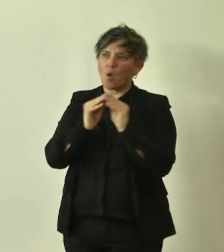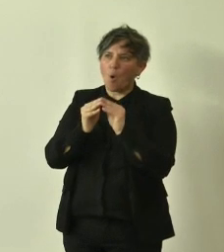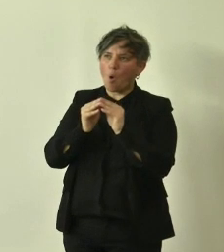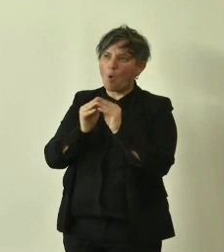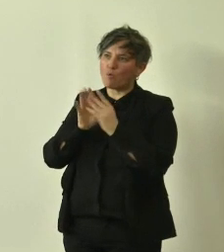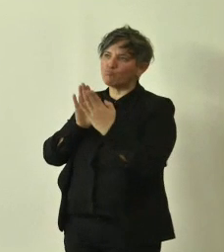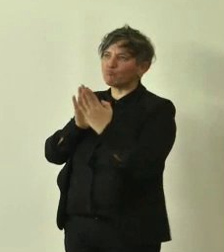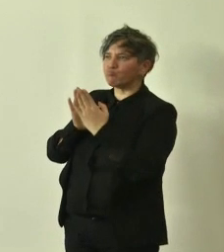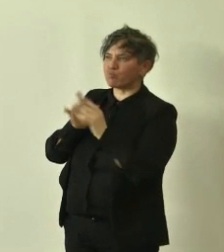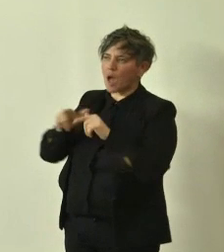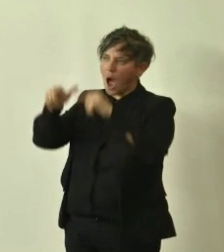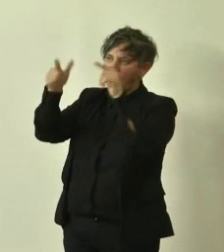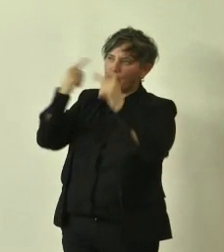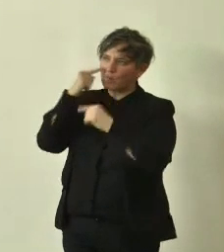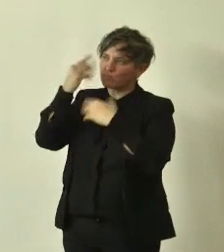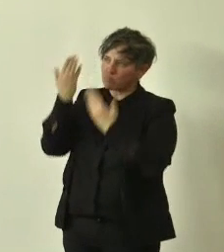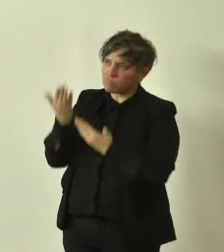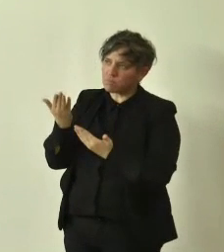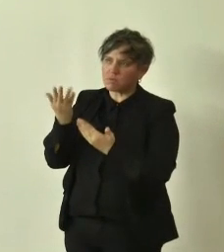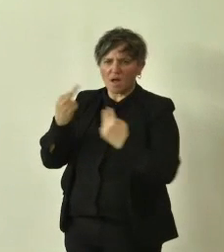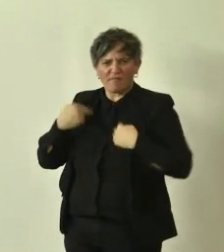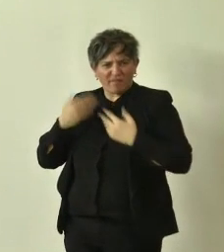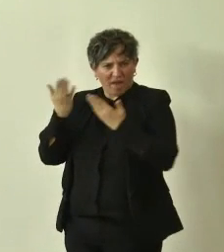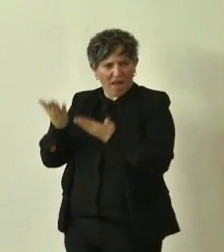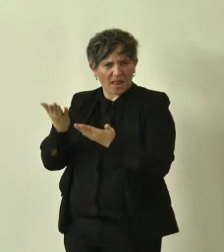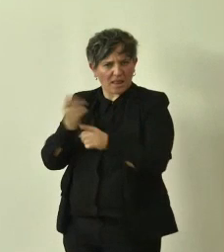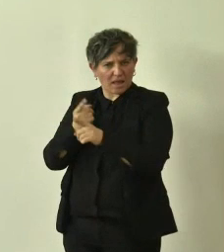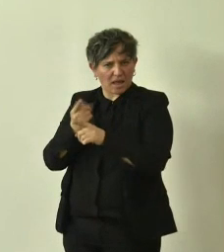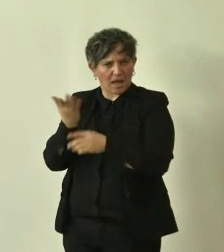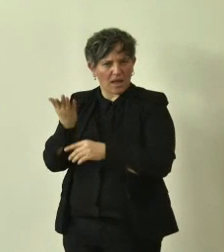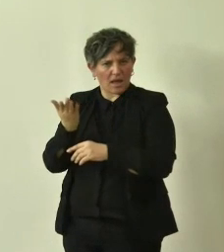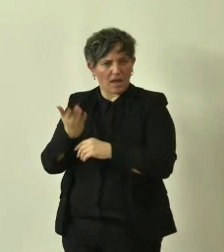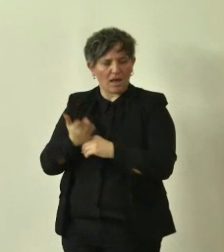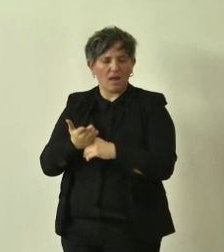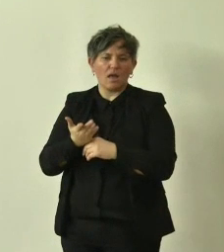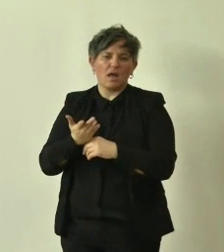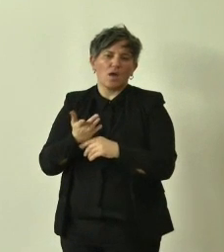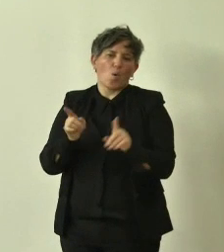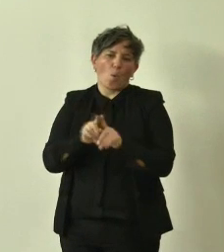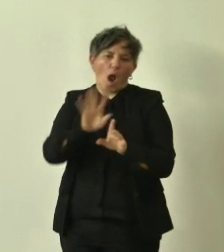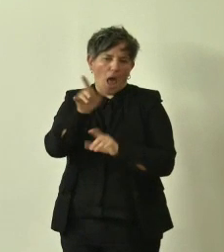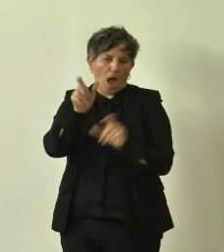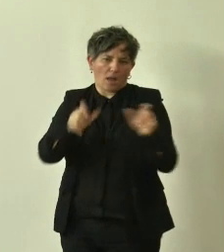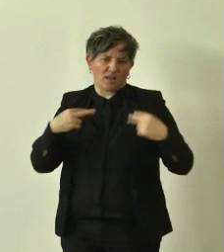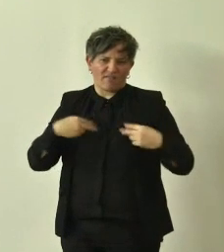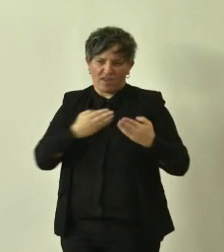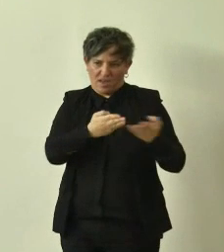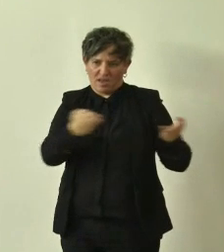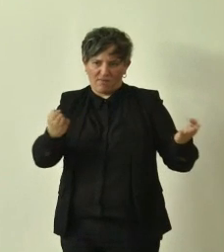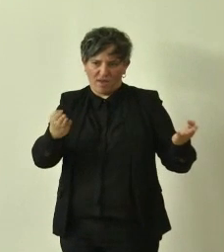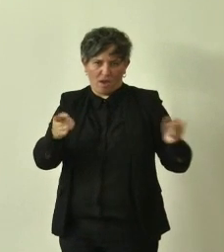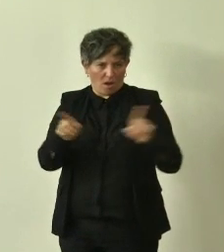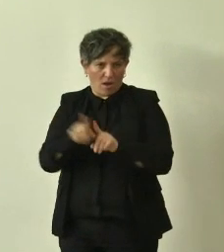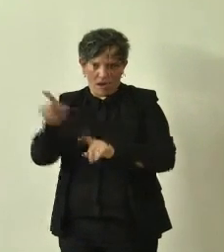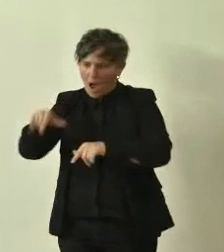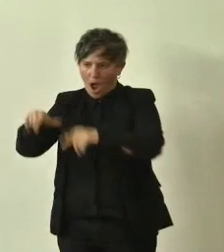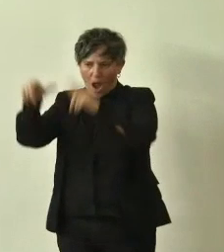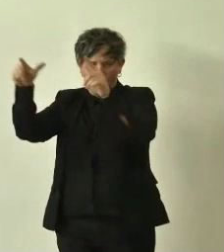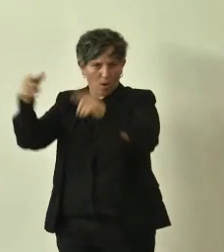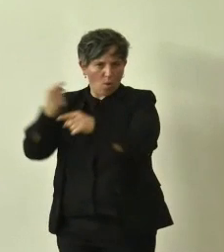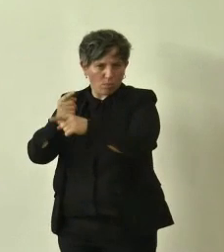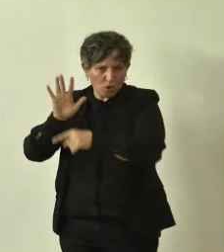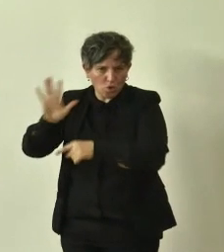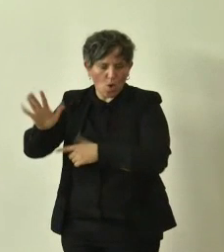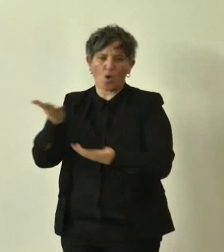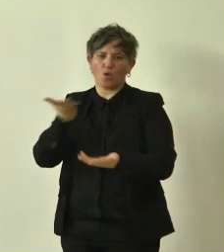presente il fatto che gli alberi sono degli esseri viventi e che come tutti gli esseri viventi hanno delle esigenze di